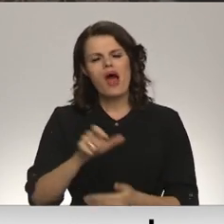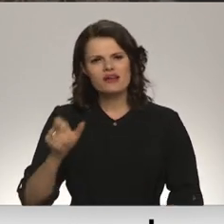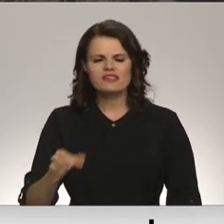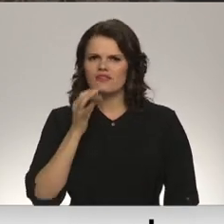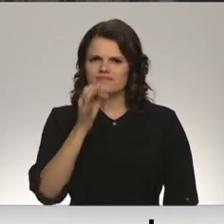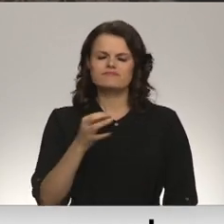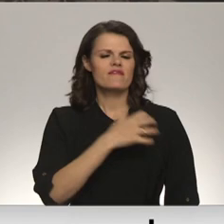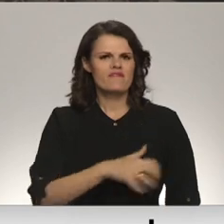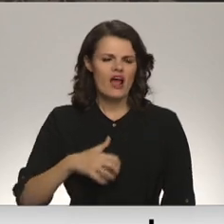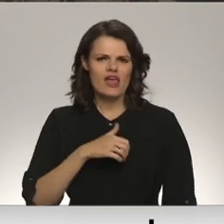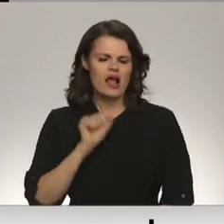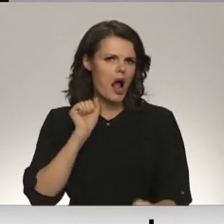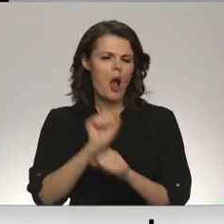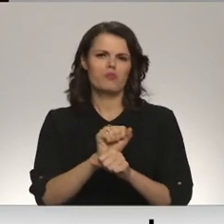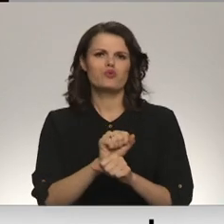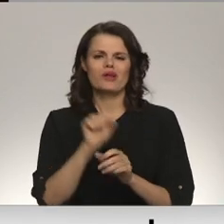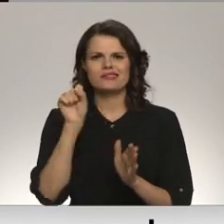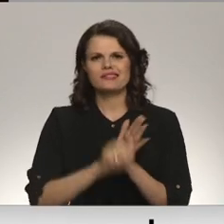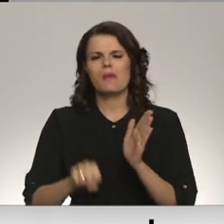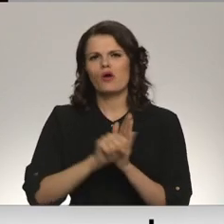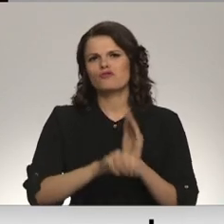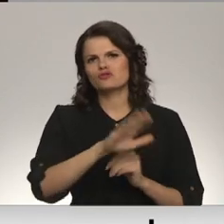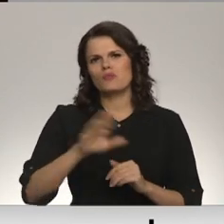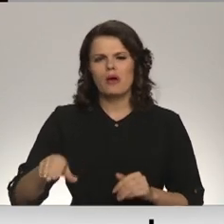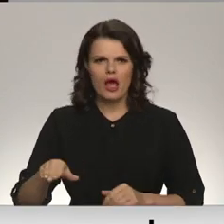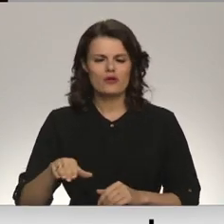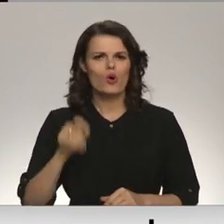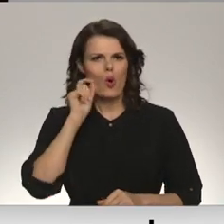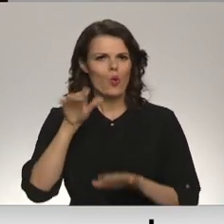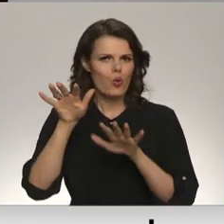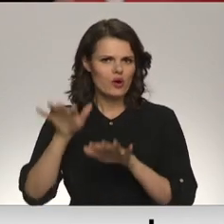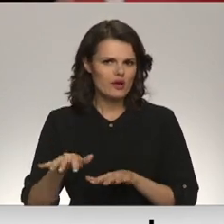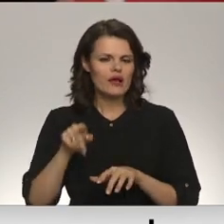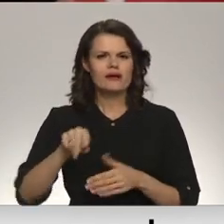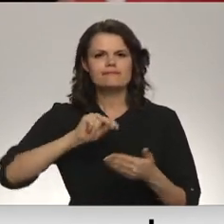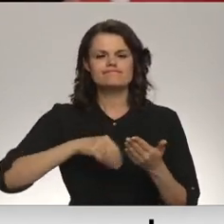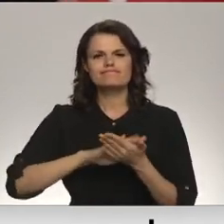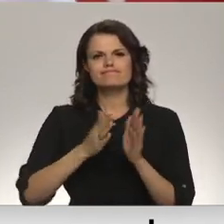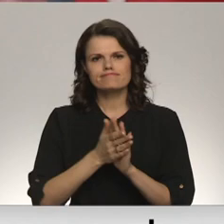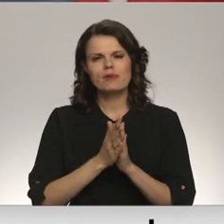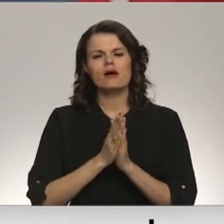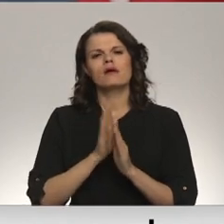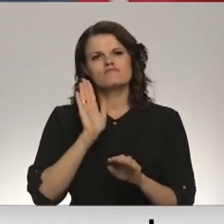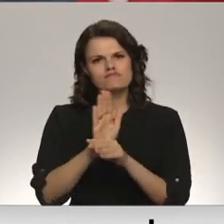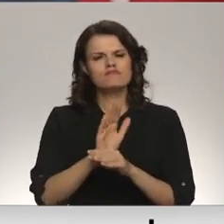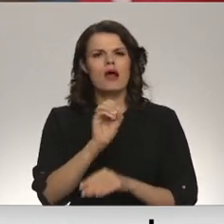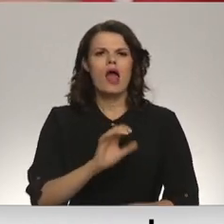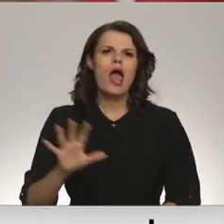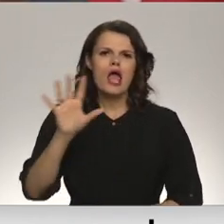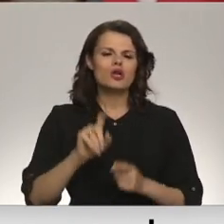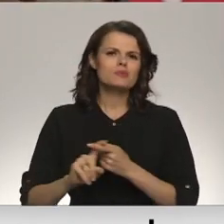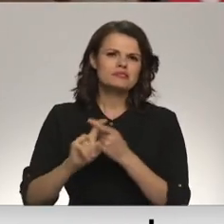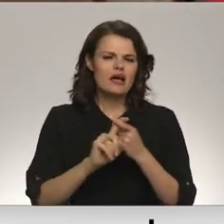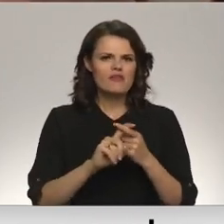Turpina Madara Līcīte. Memoranda parakstīšanas mērķis ir likt Eiropas Savienības ANO, NATO un citiem valstu